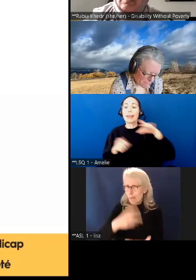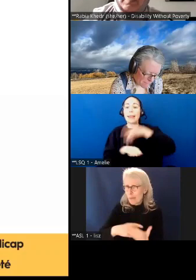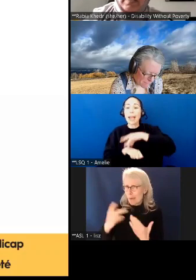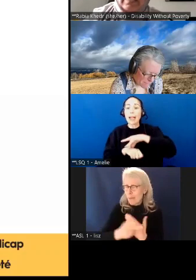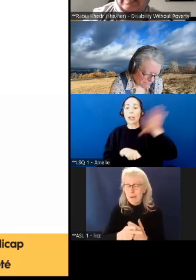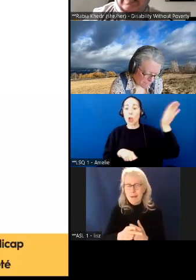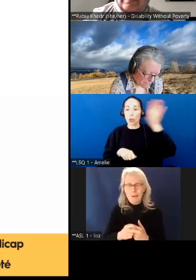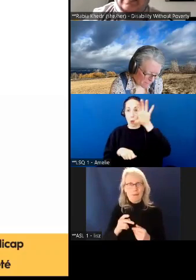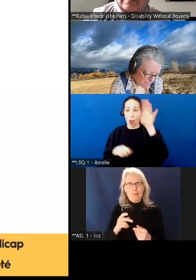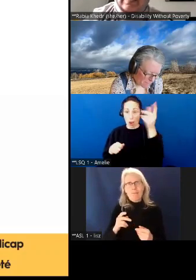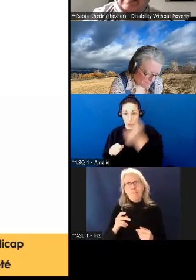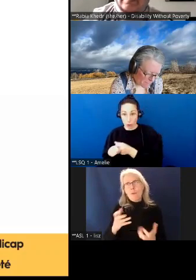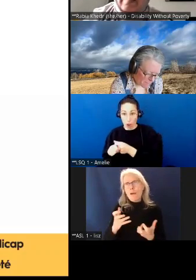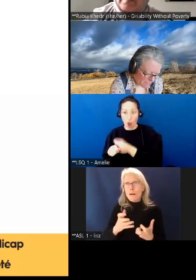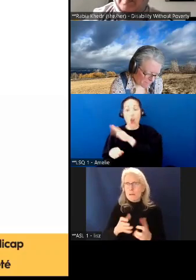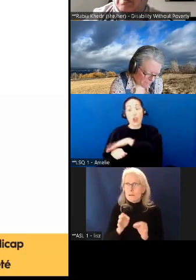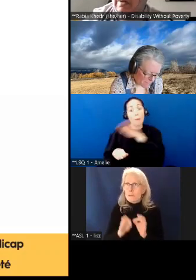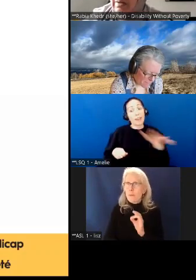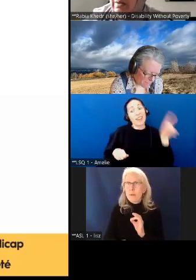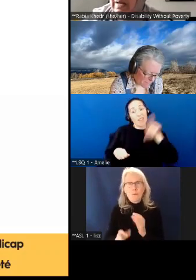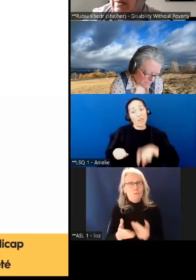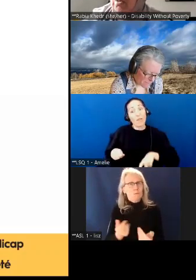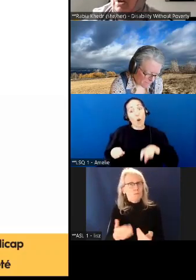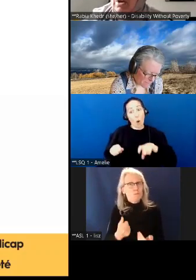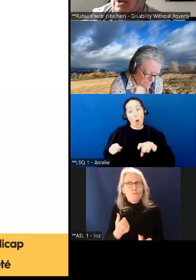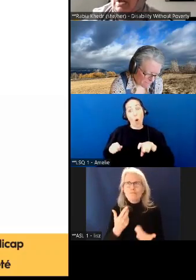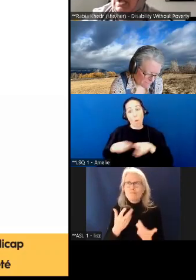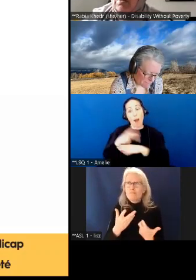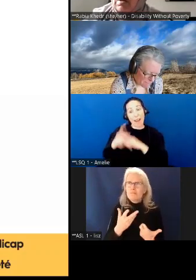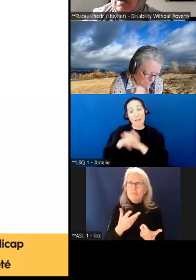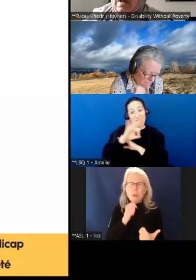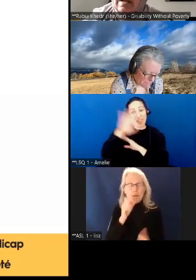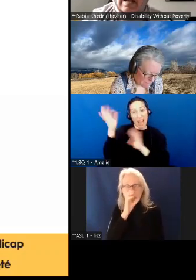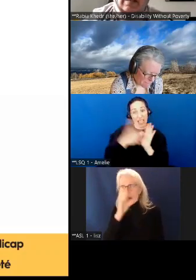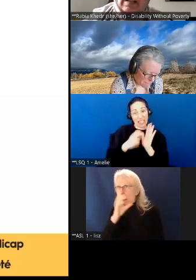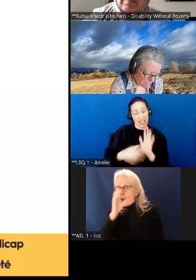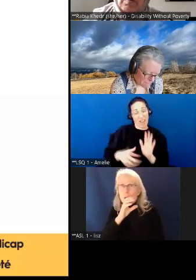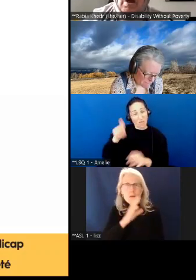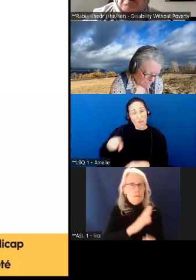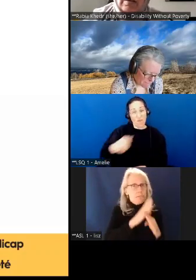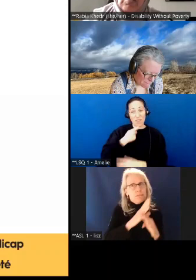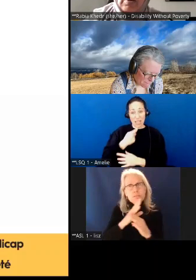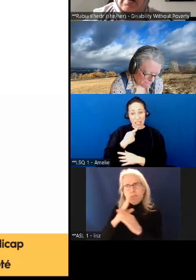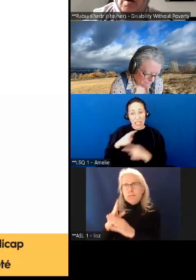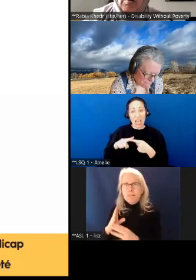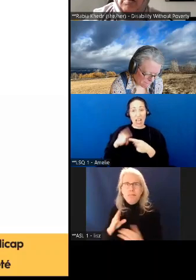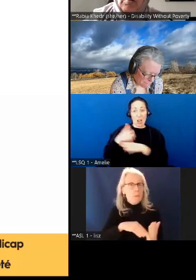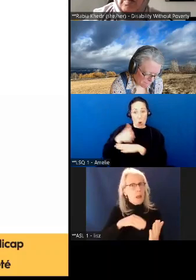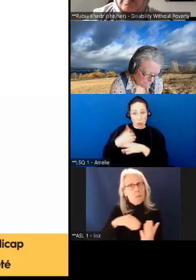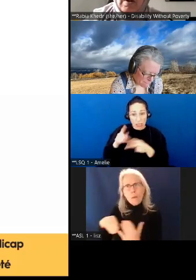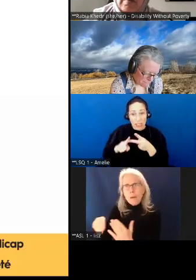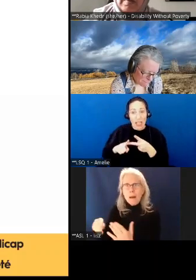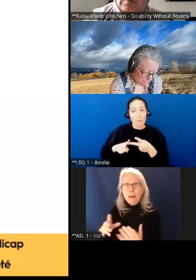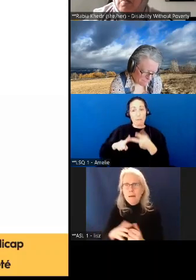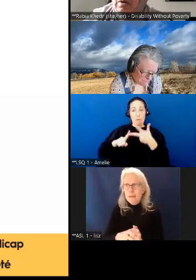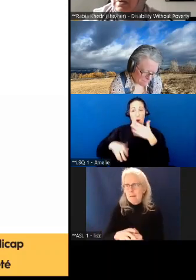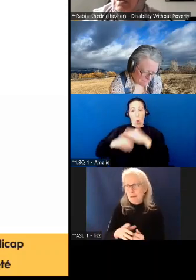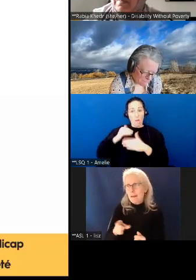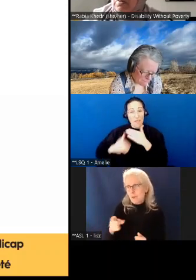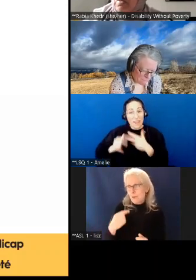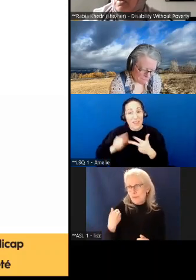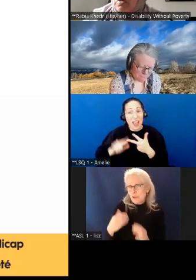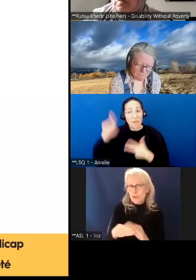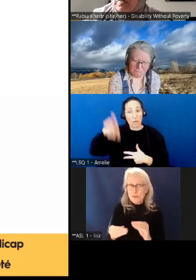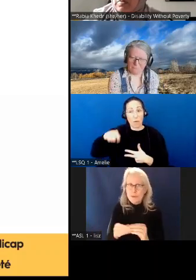automatiquement inscrite au programme fédéral, ça doit être facile, accessible, convivial. Et encore une